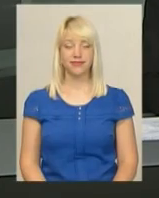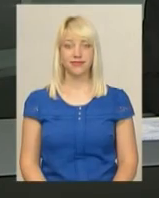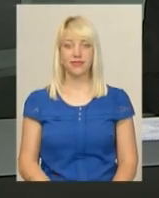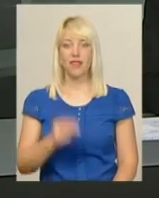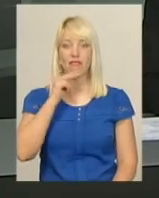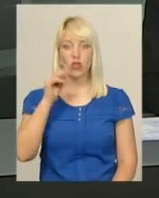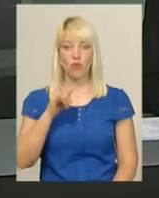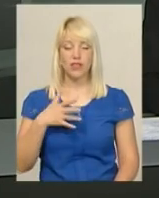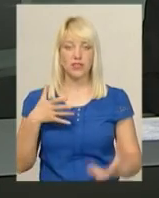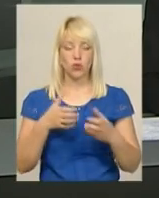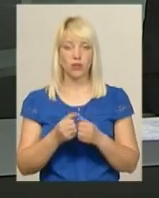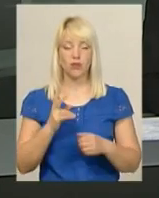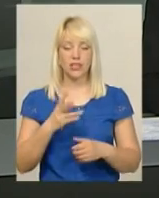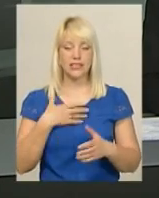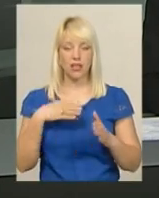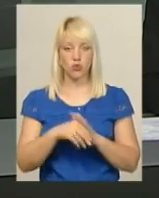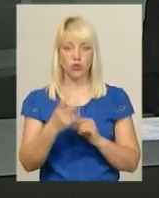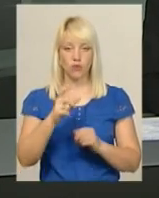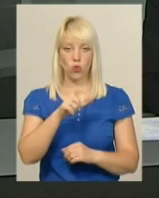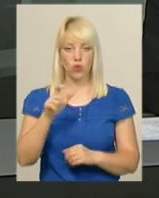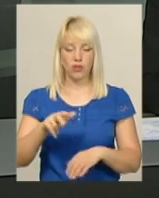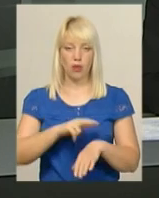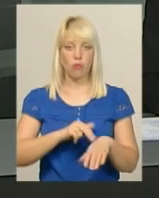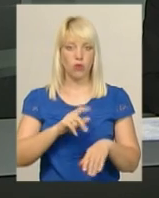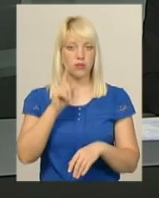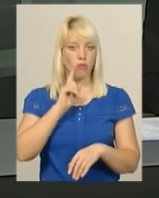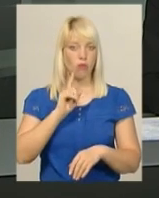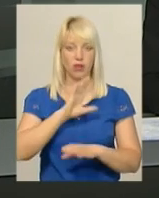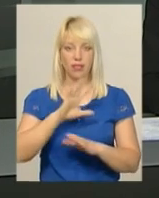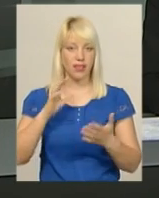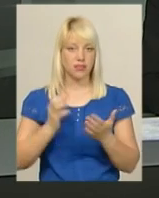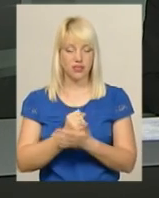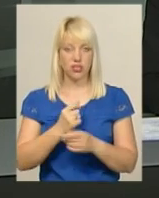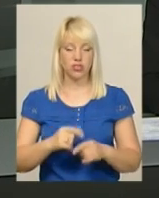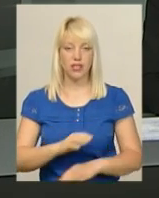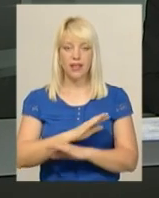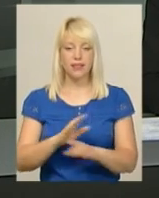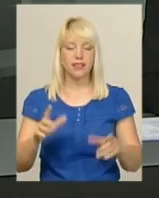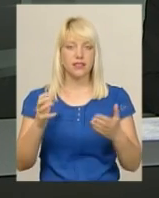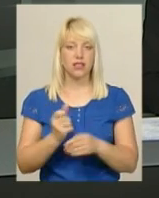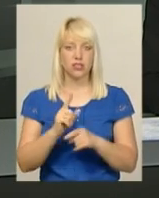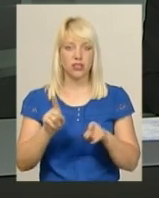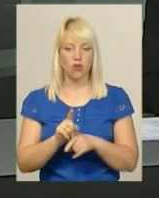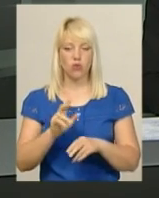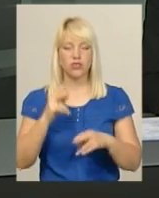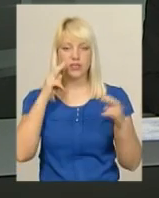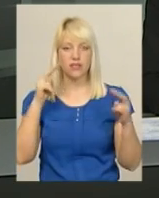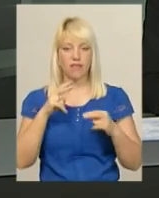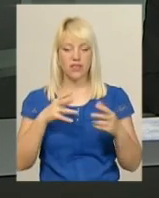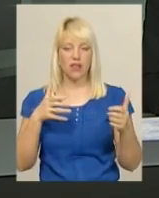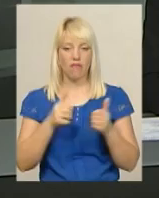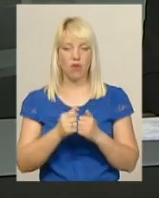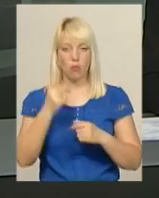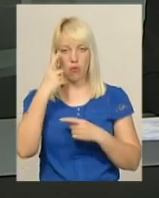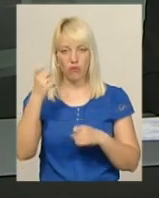Винуватця ДТП, у якій загинули двоє людей, у поліції поки не розшукали. Не знайшли правоохоронці і свідків аварії, повідомила